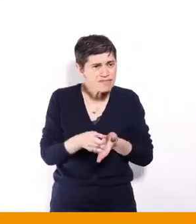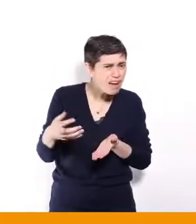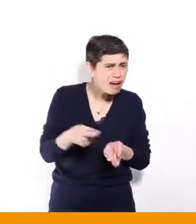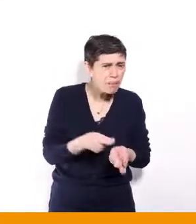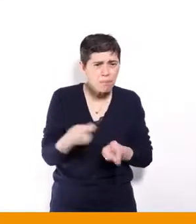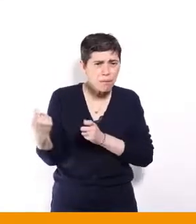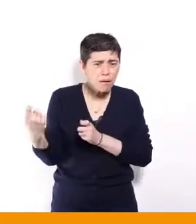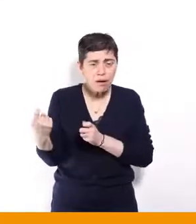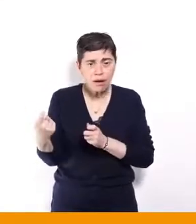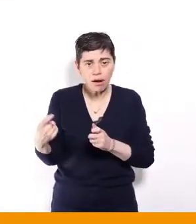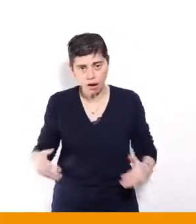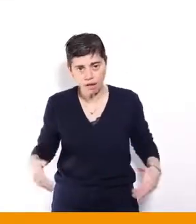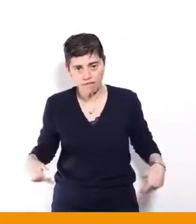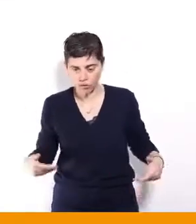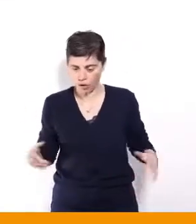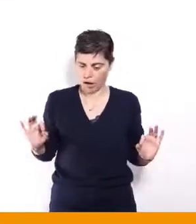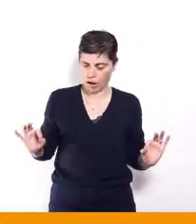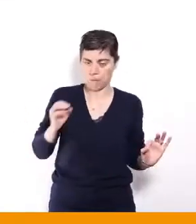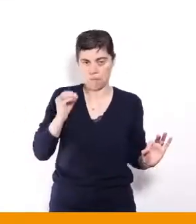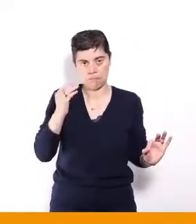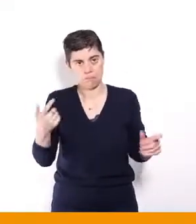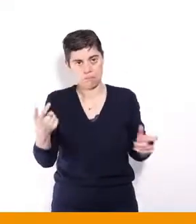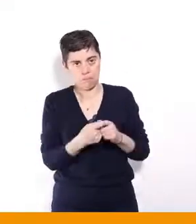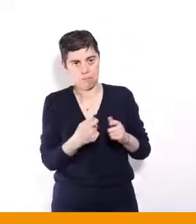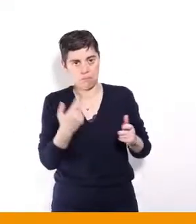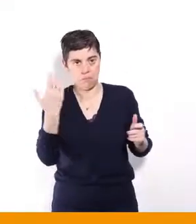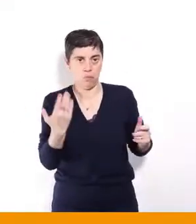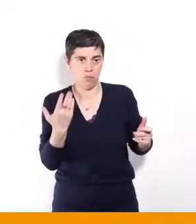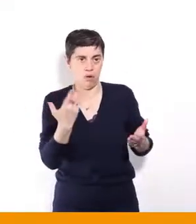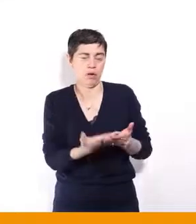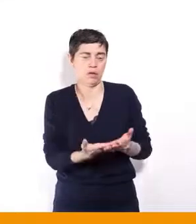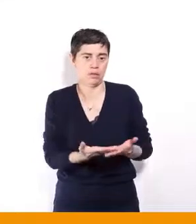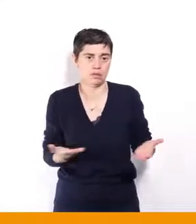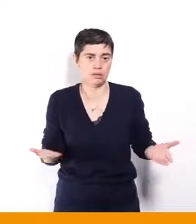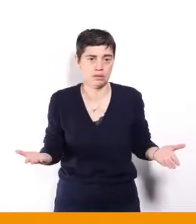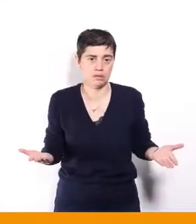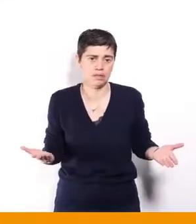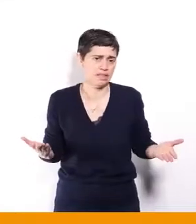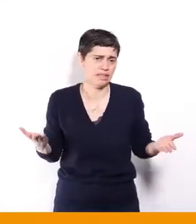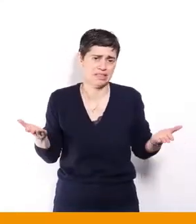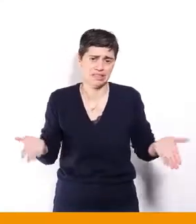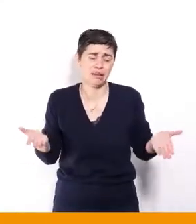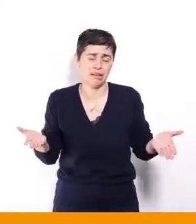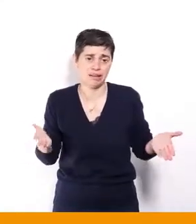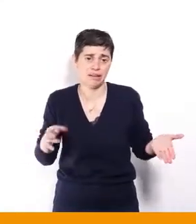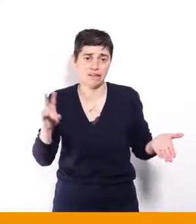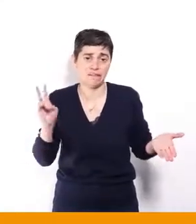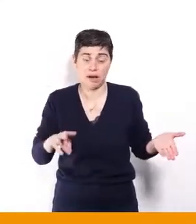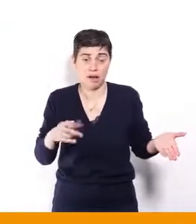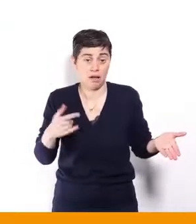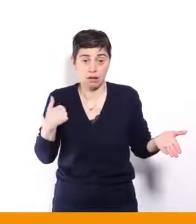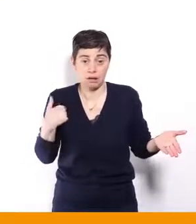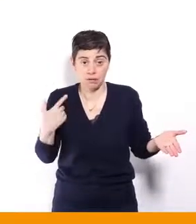fauteuil qui va bien au moment où on en a besoin. Et ça, c'est vrai quand même pour plein d'autres installations